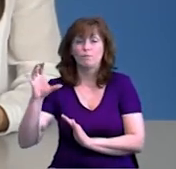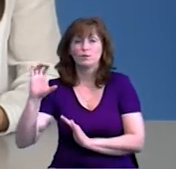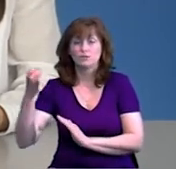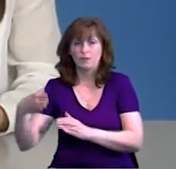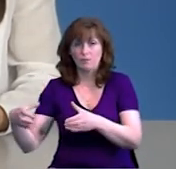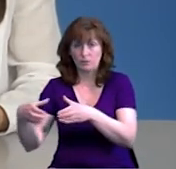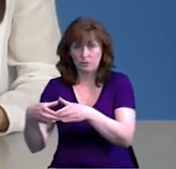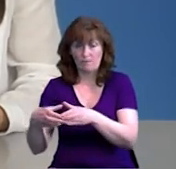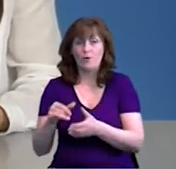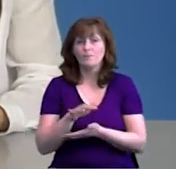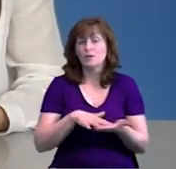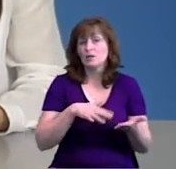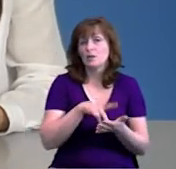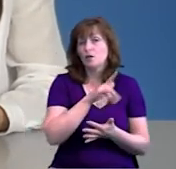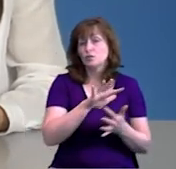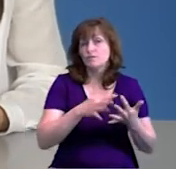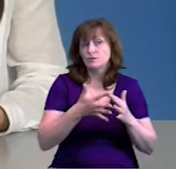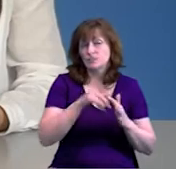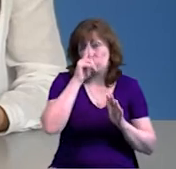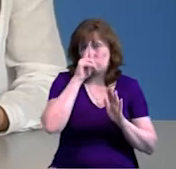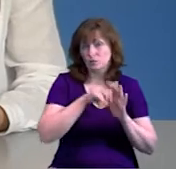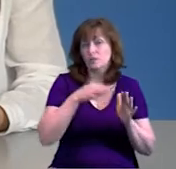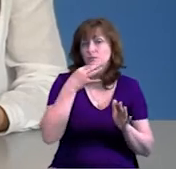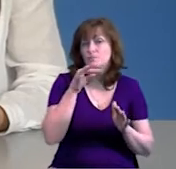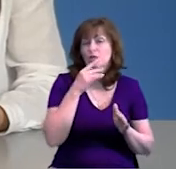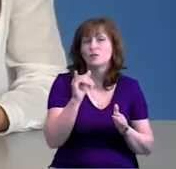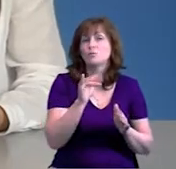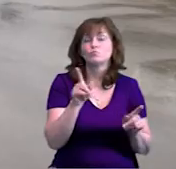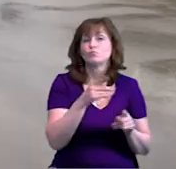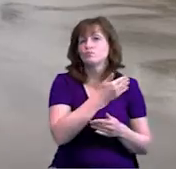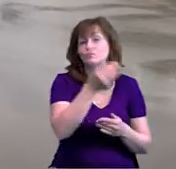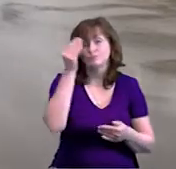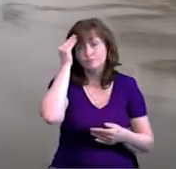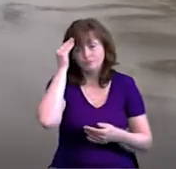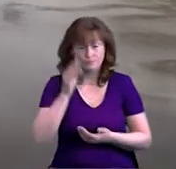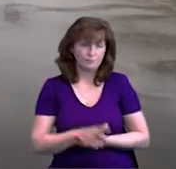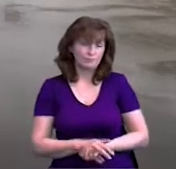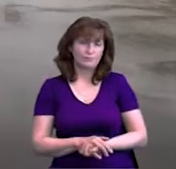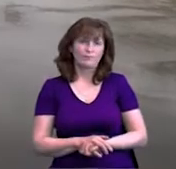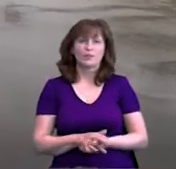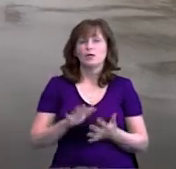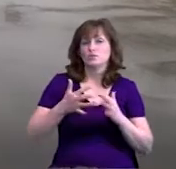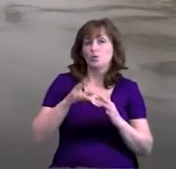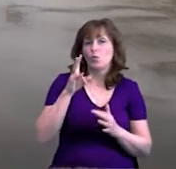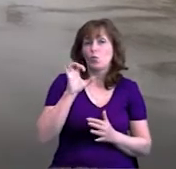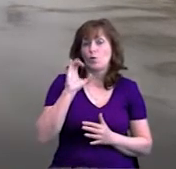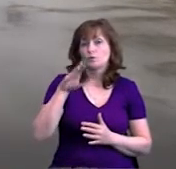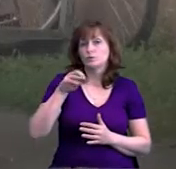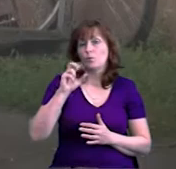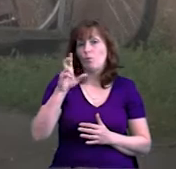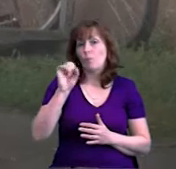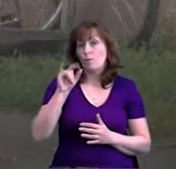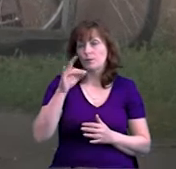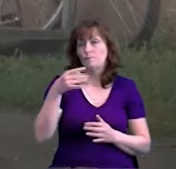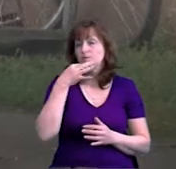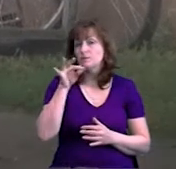зокрема для жителів села Костобобрів, дізнавалися наші кореспонденти. Село Костобобрів Семенівського району.